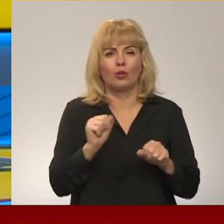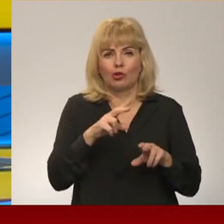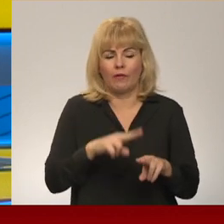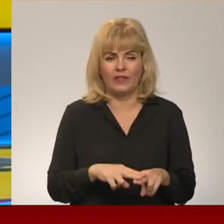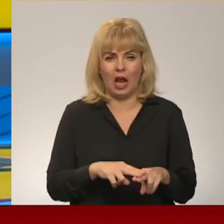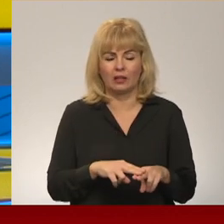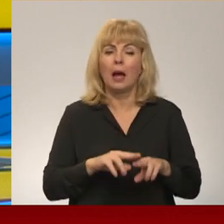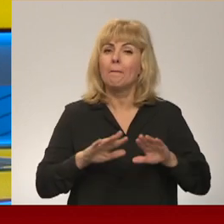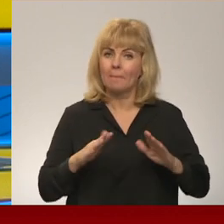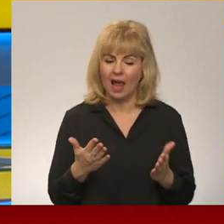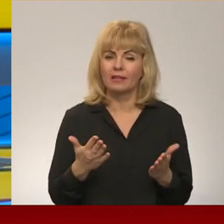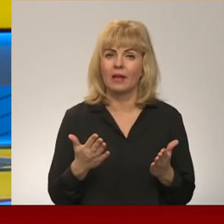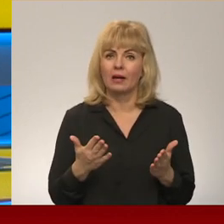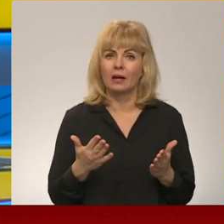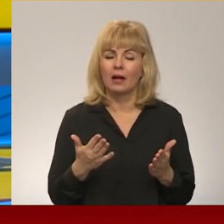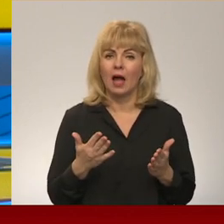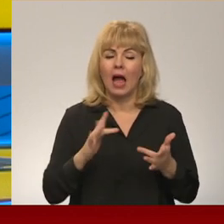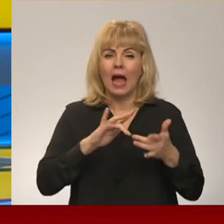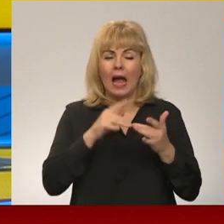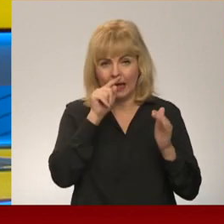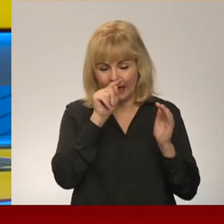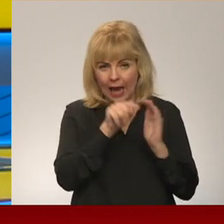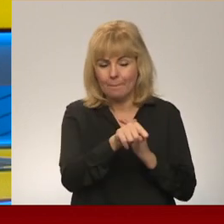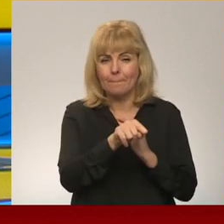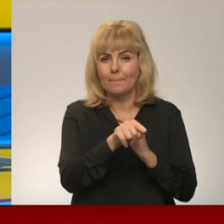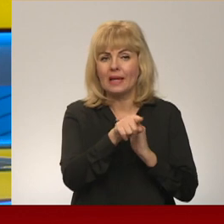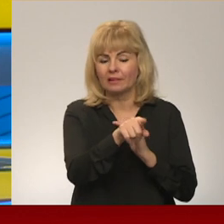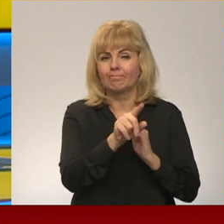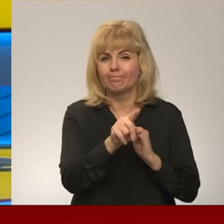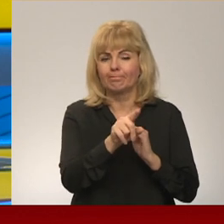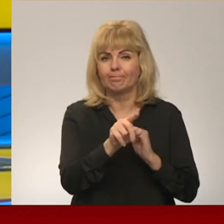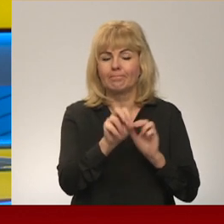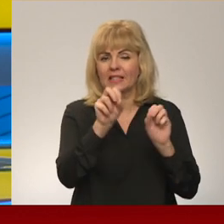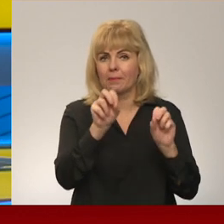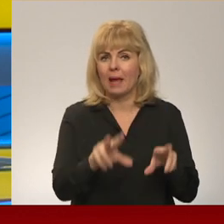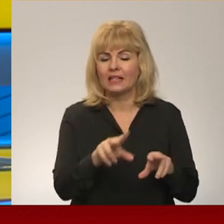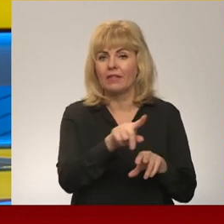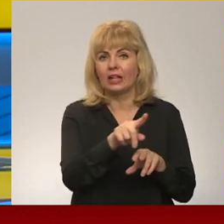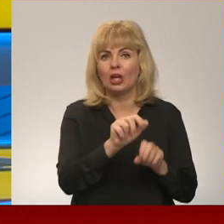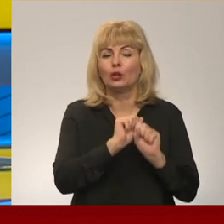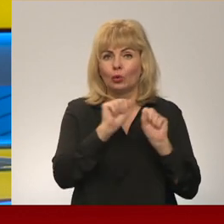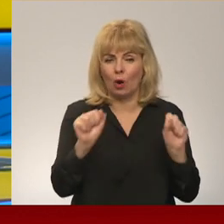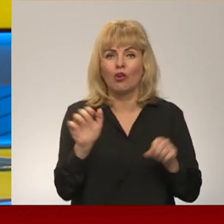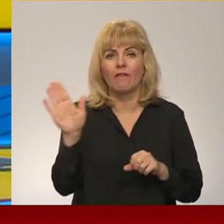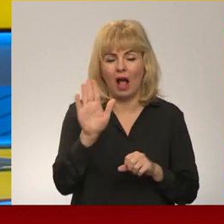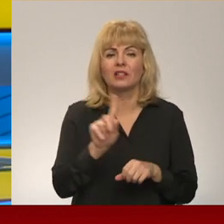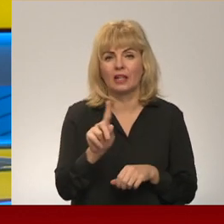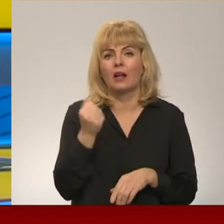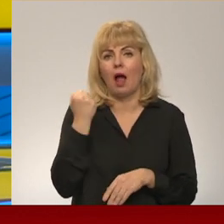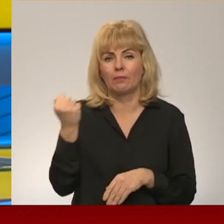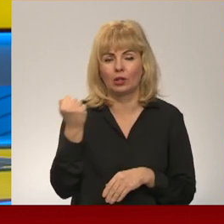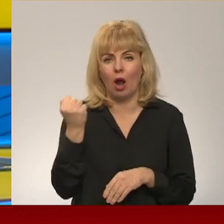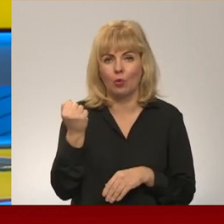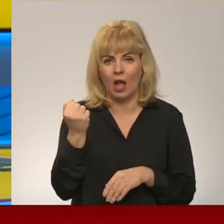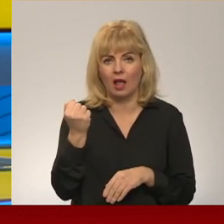bet kibertaups specifika ir tāda, pat visdrošākā valsts ir apdraudēta. Līdz ar to